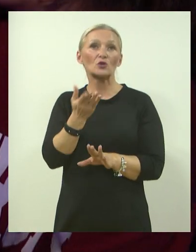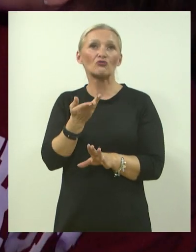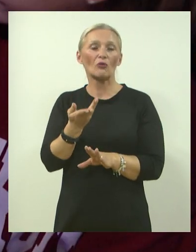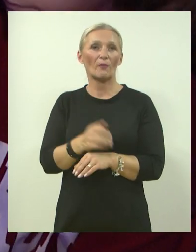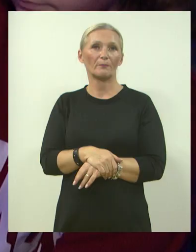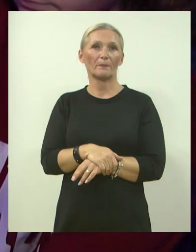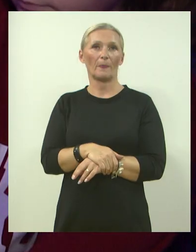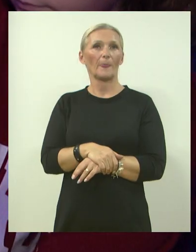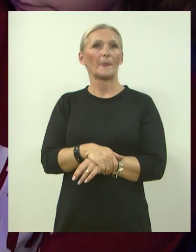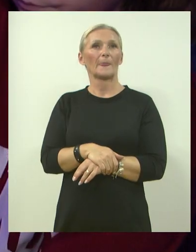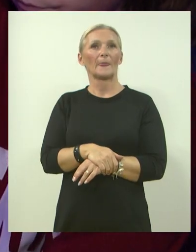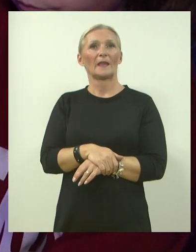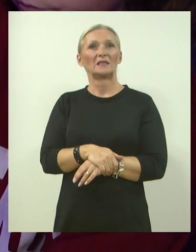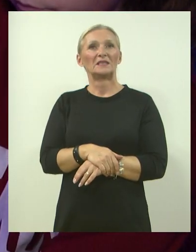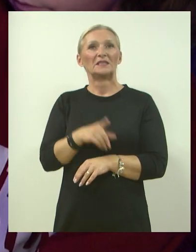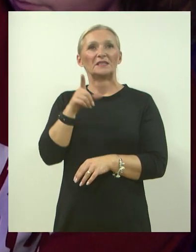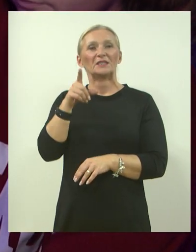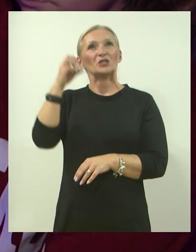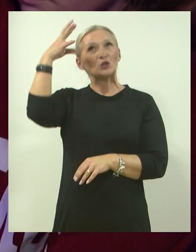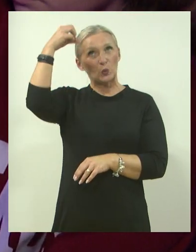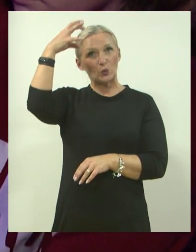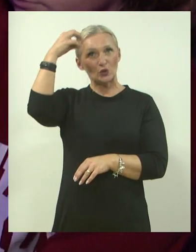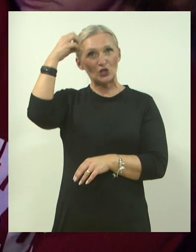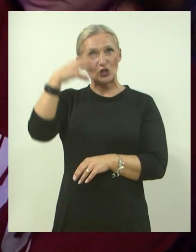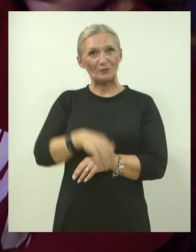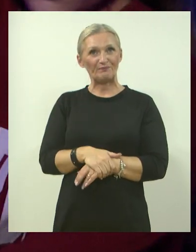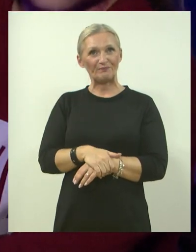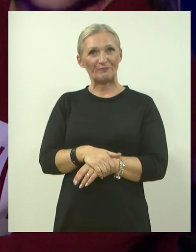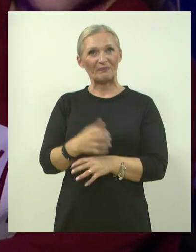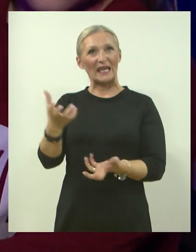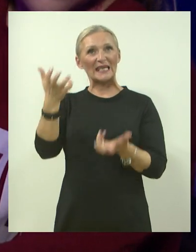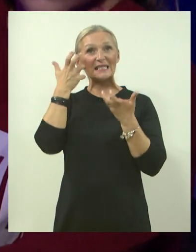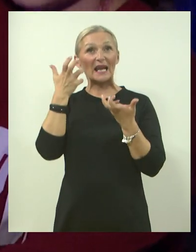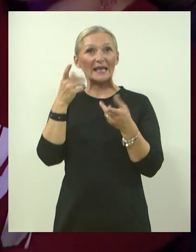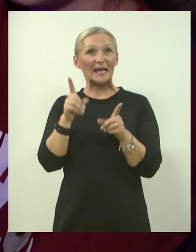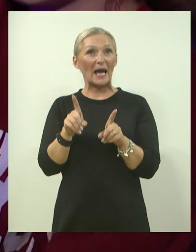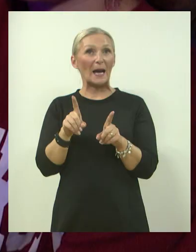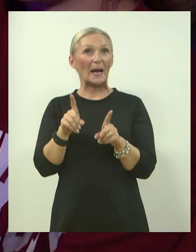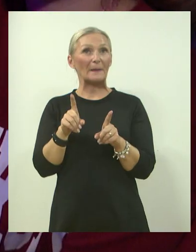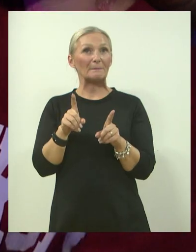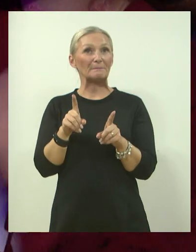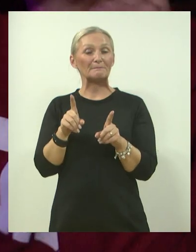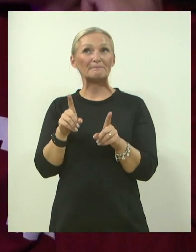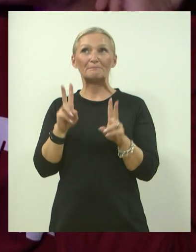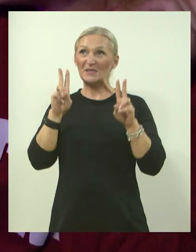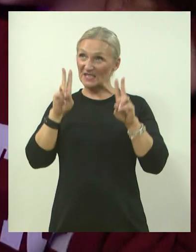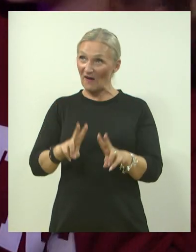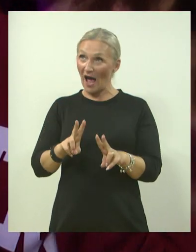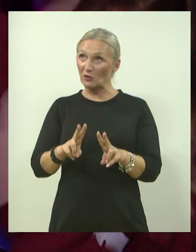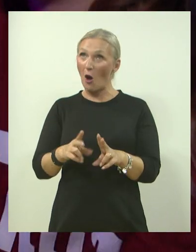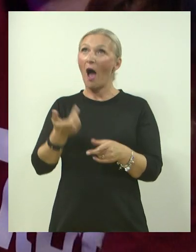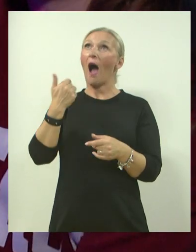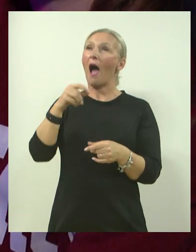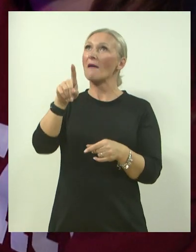Pa, najvjerojatnije aj tuš, jer izgleda nekako realno, opet nerealno